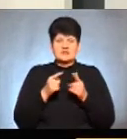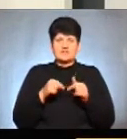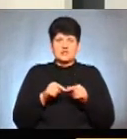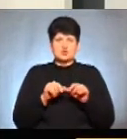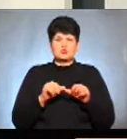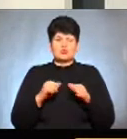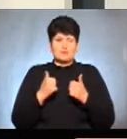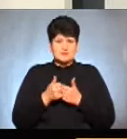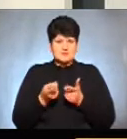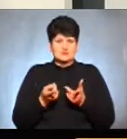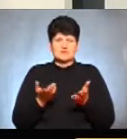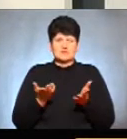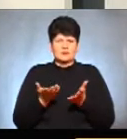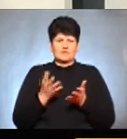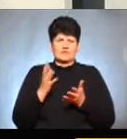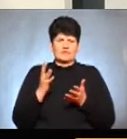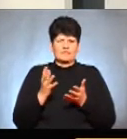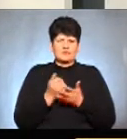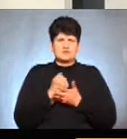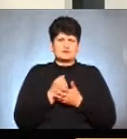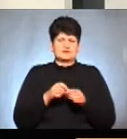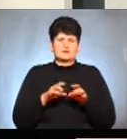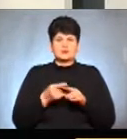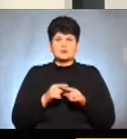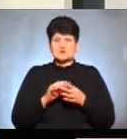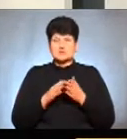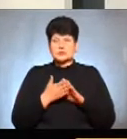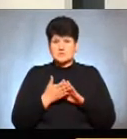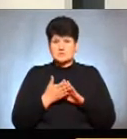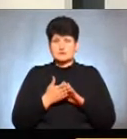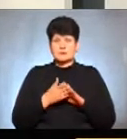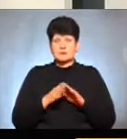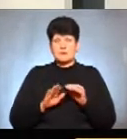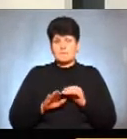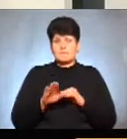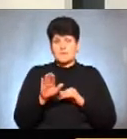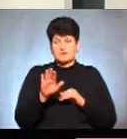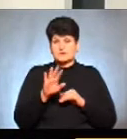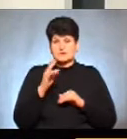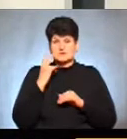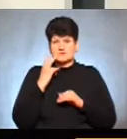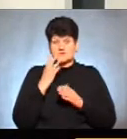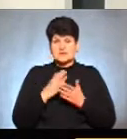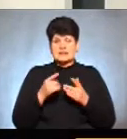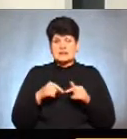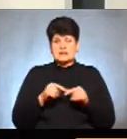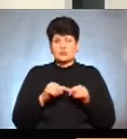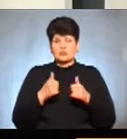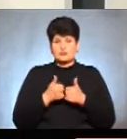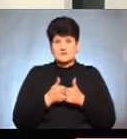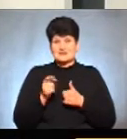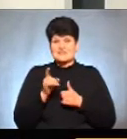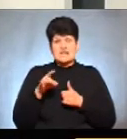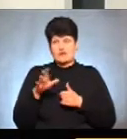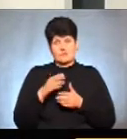також воно якось вдалося вгамувати ту ситуацію. Вони всього вже є пандуси і підготовлені фактично в дільничій комісії не за європейськими